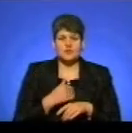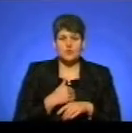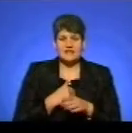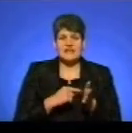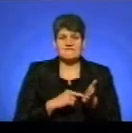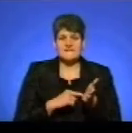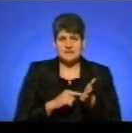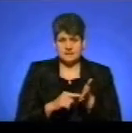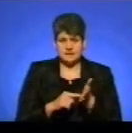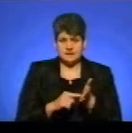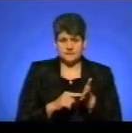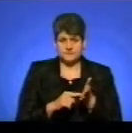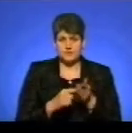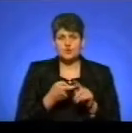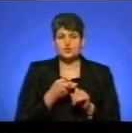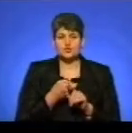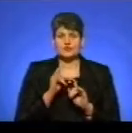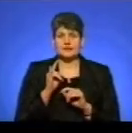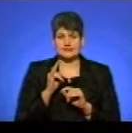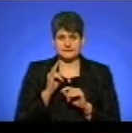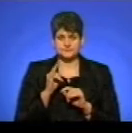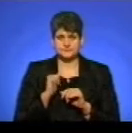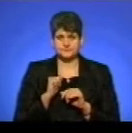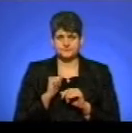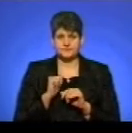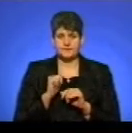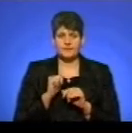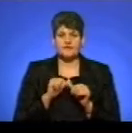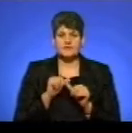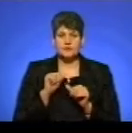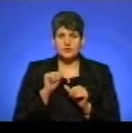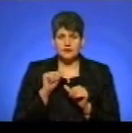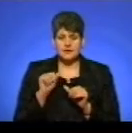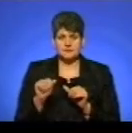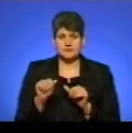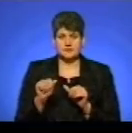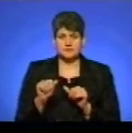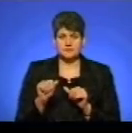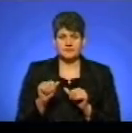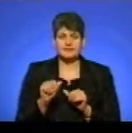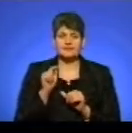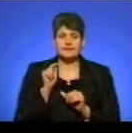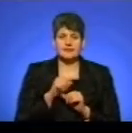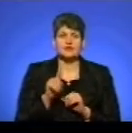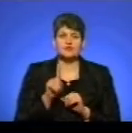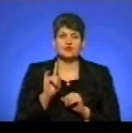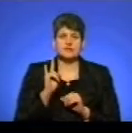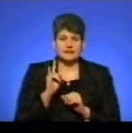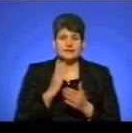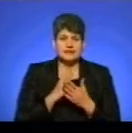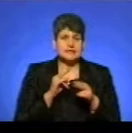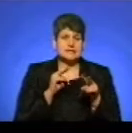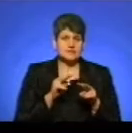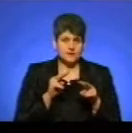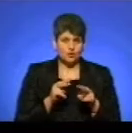відмітити, стосовно дитини. Ви окремили нарешті те, що дитина, яка є свідком